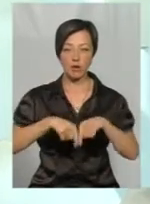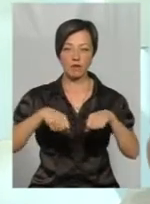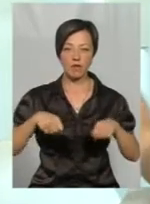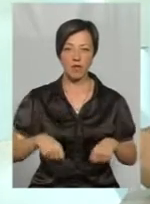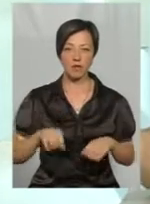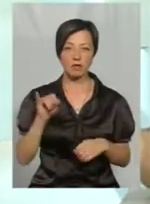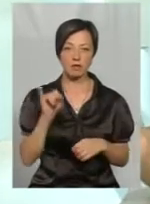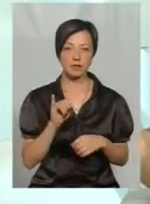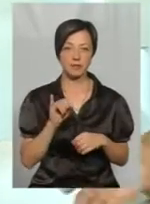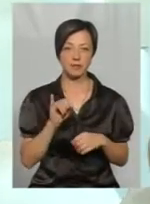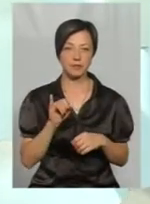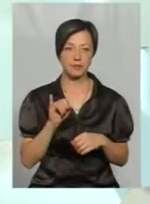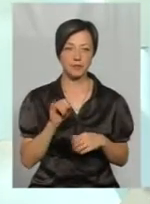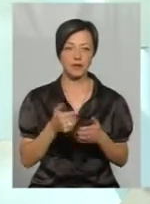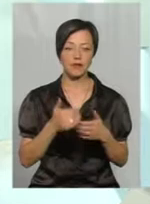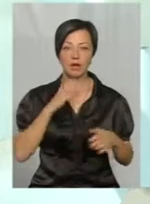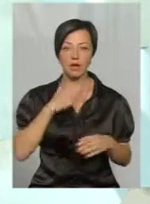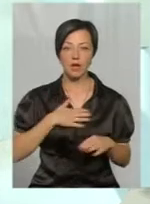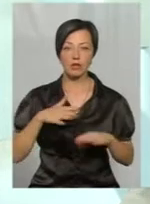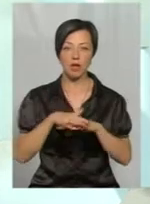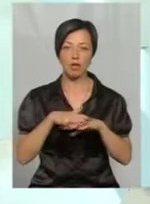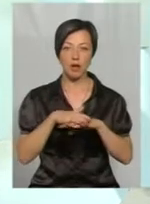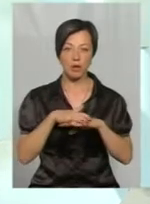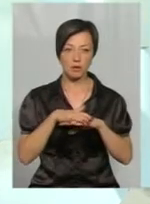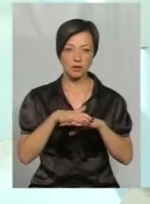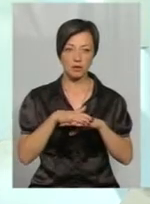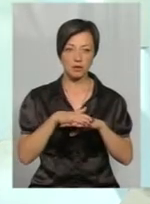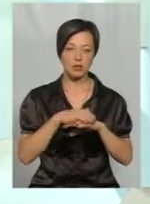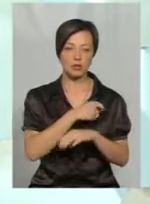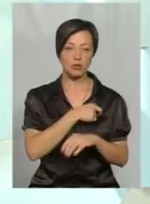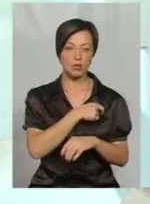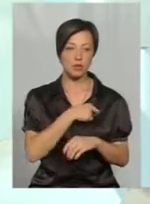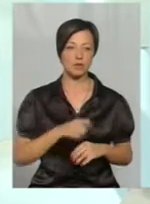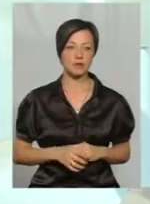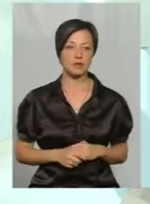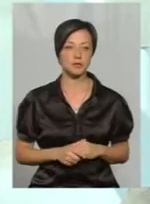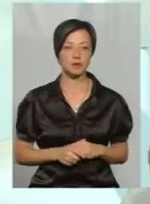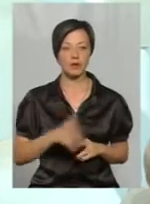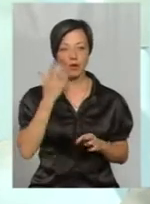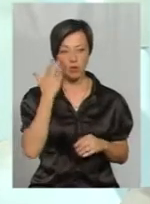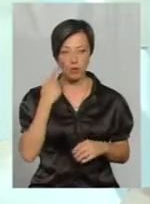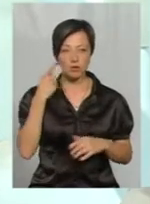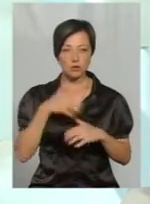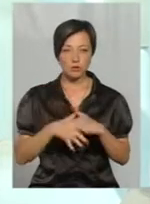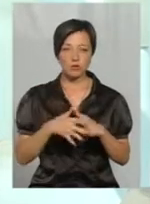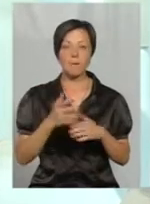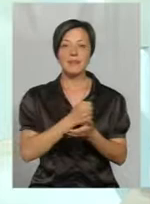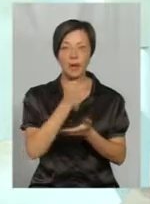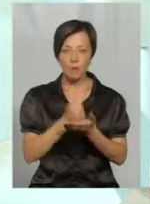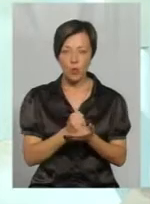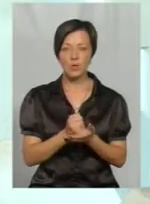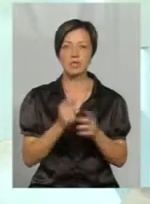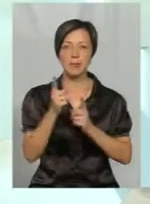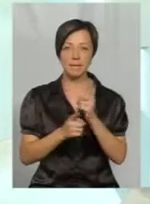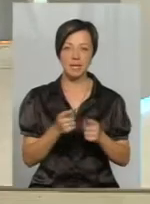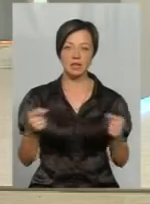влади і від наших народних депутатів, коли вони приймуть зміни до відповідного